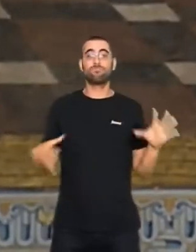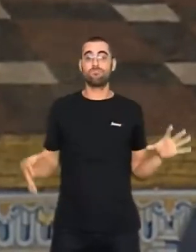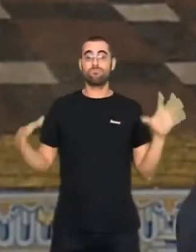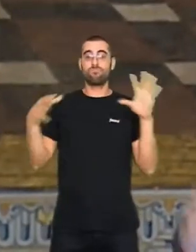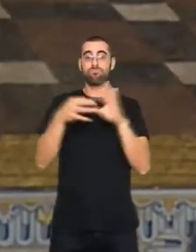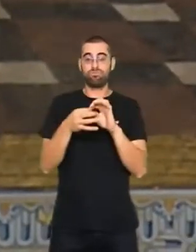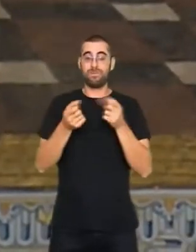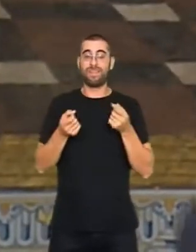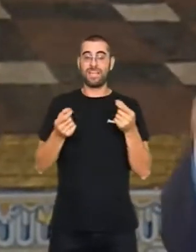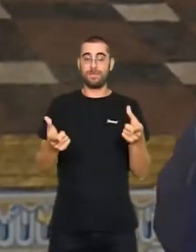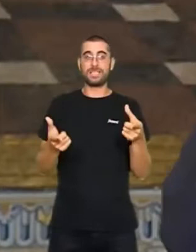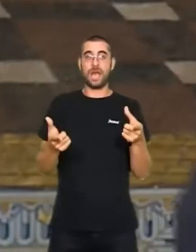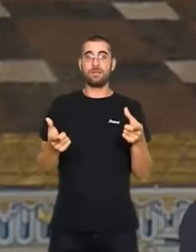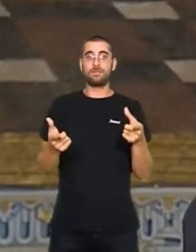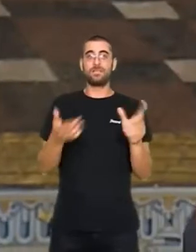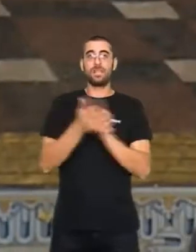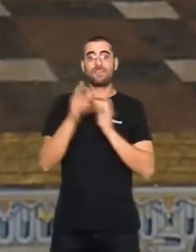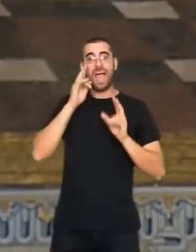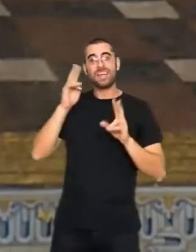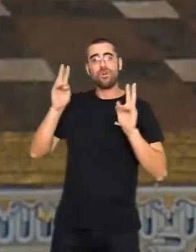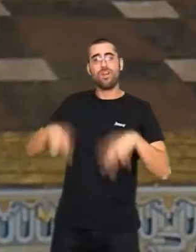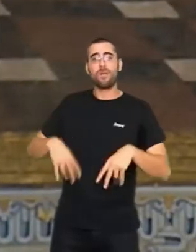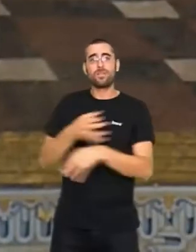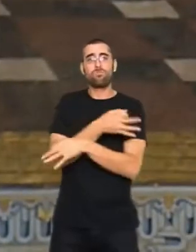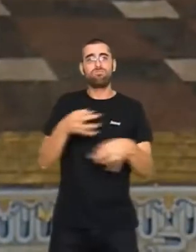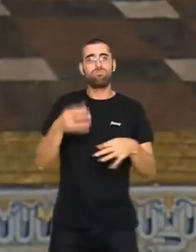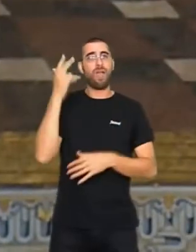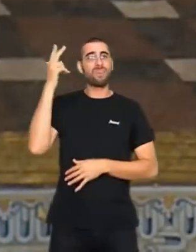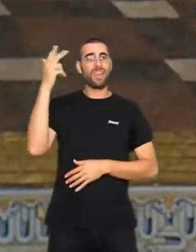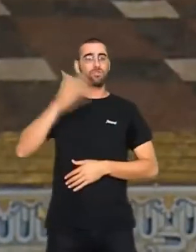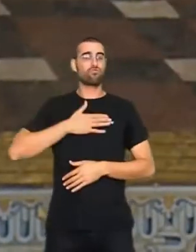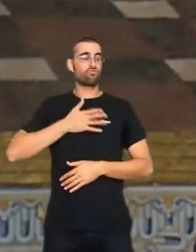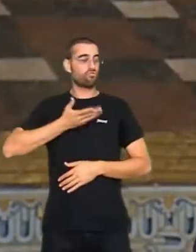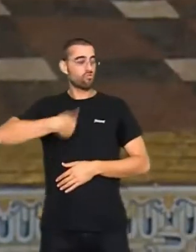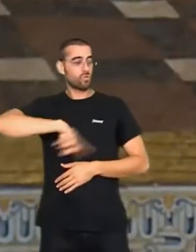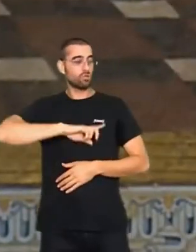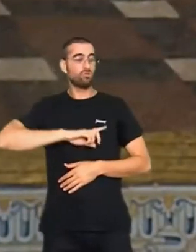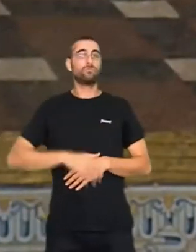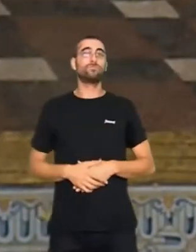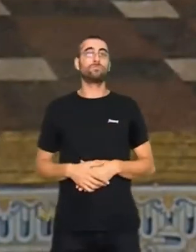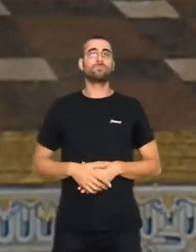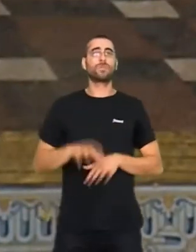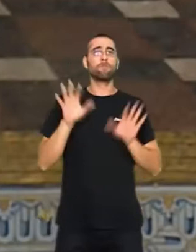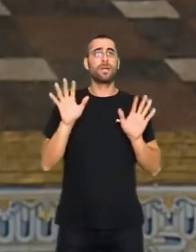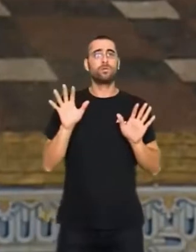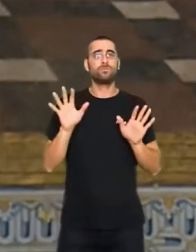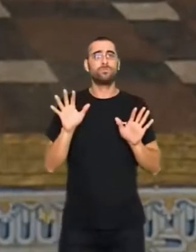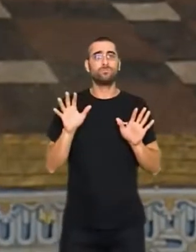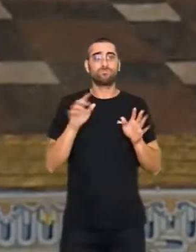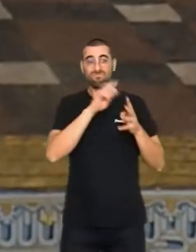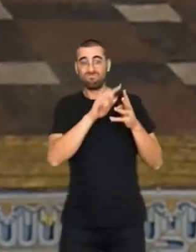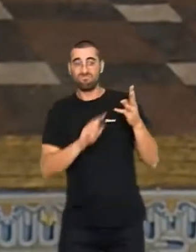les despeses, és a dir, en el reconeixement efectiu dels nostres drets. Però, amb tot això,